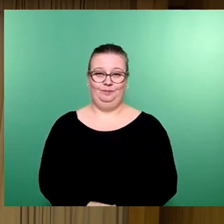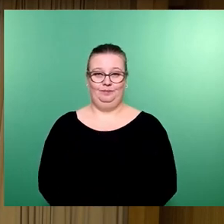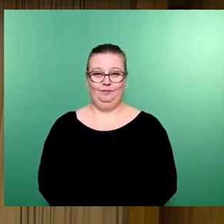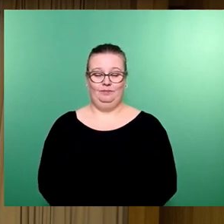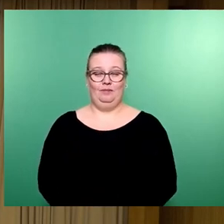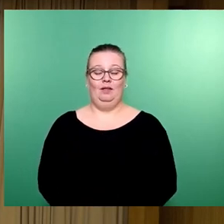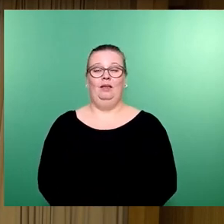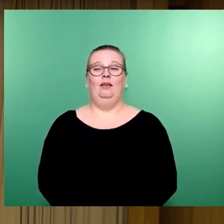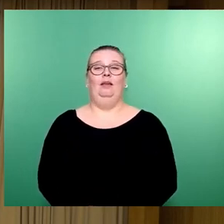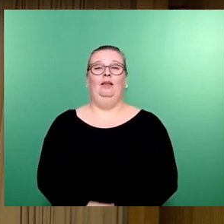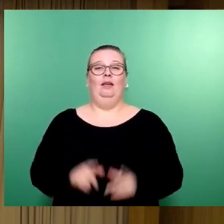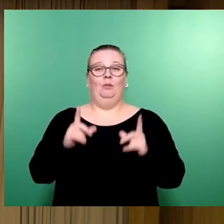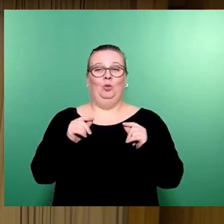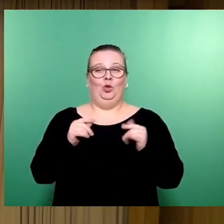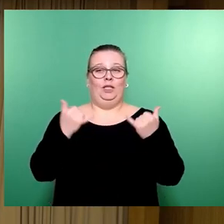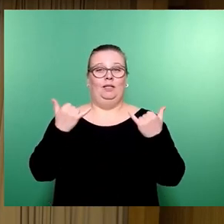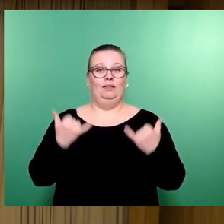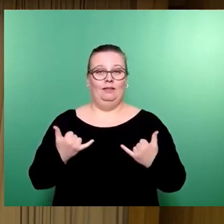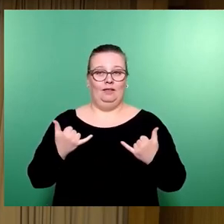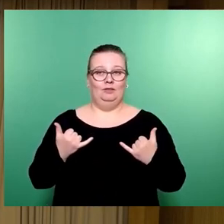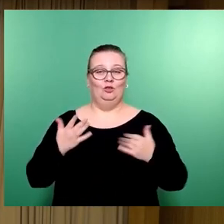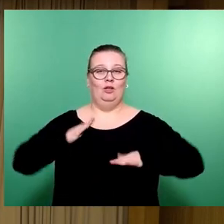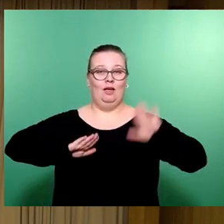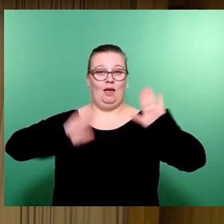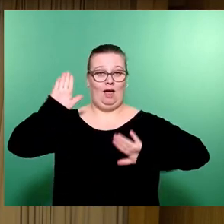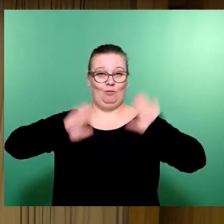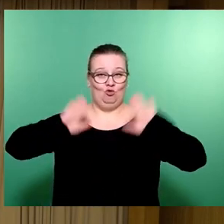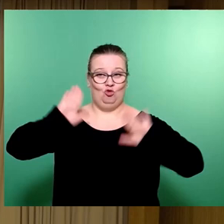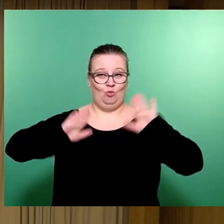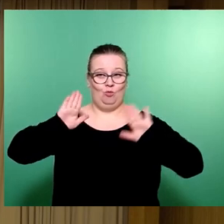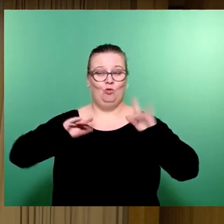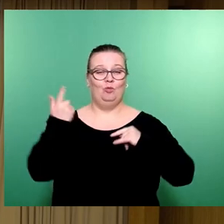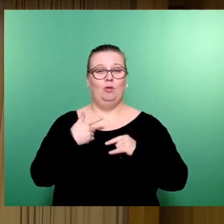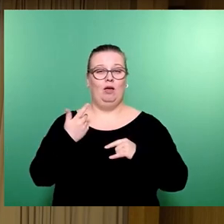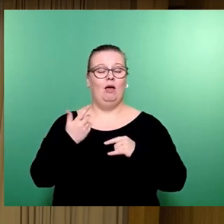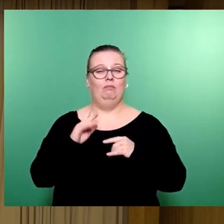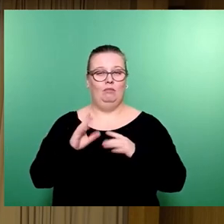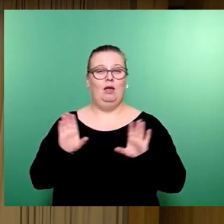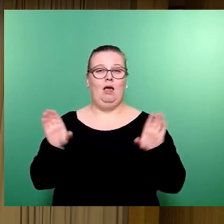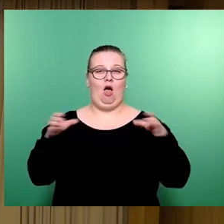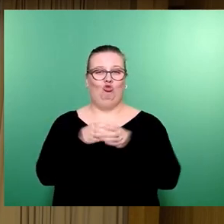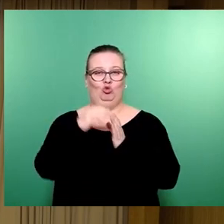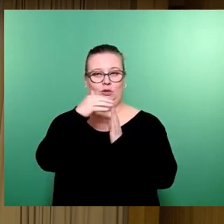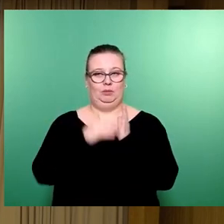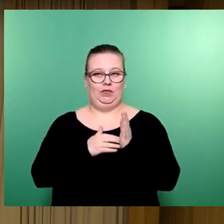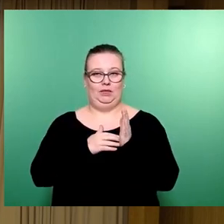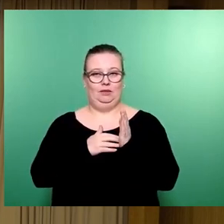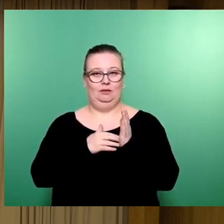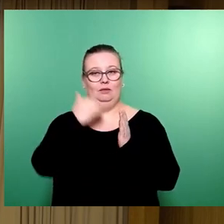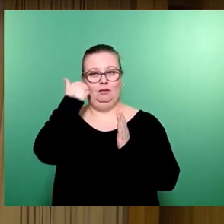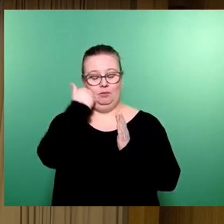bringt uns zur Abstimmung dann über den federführenden Ausschussbericht. Hier bitte ich, und da bitte ich um